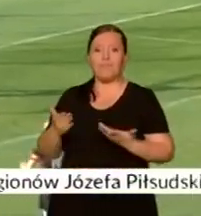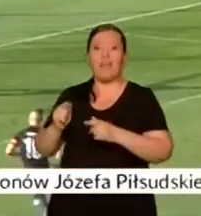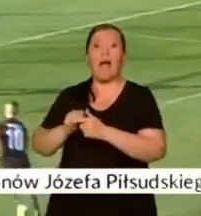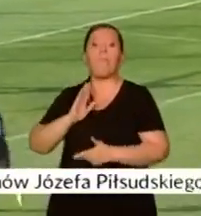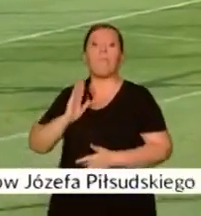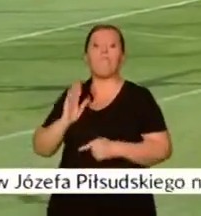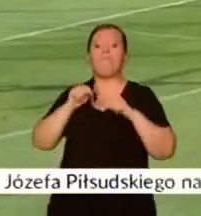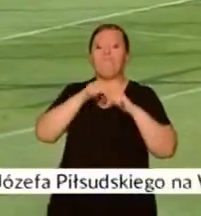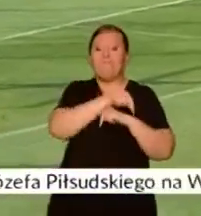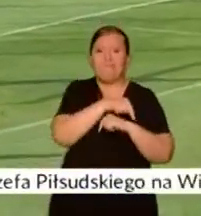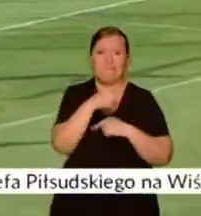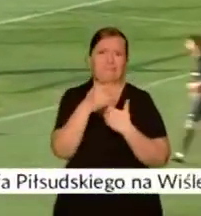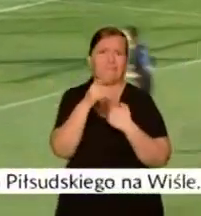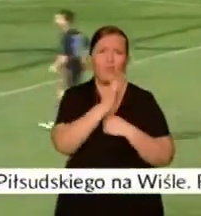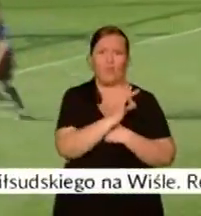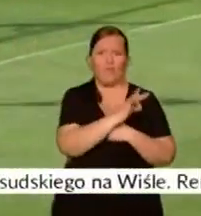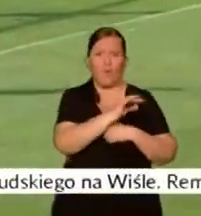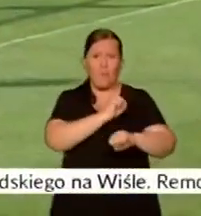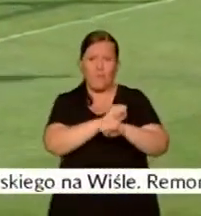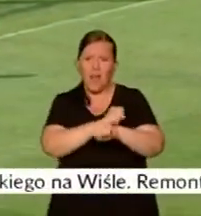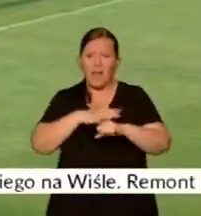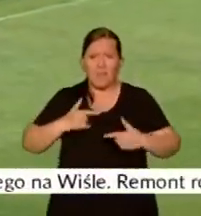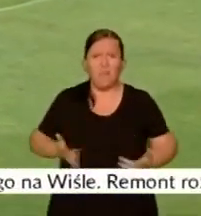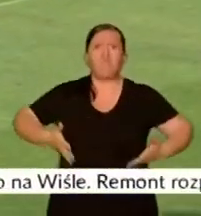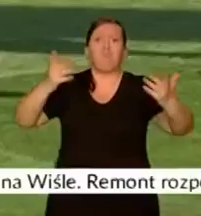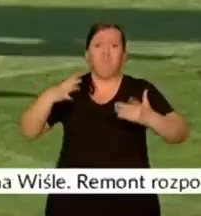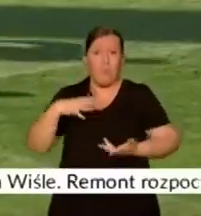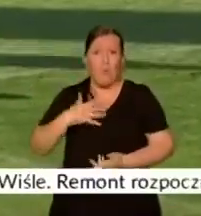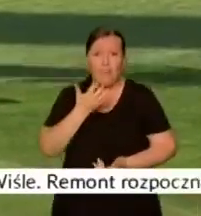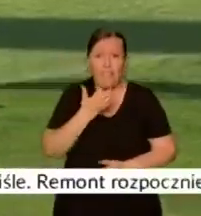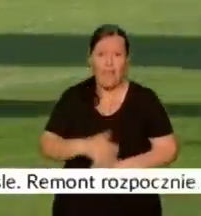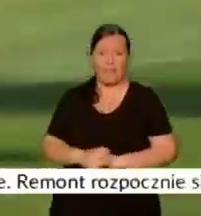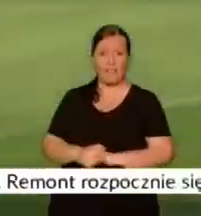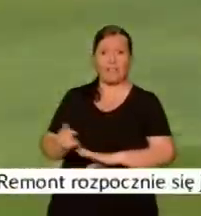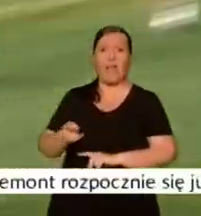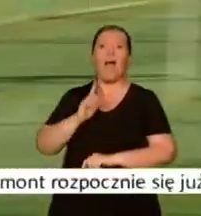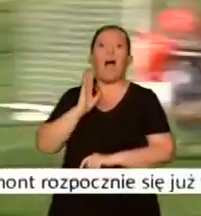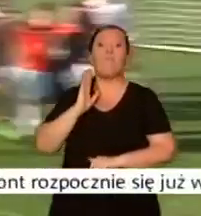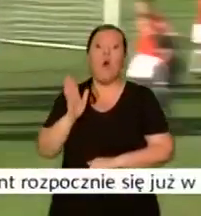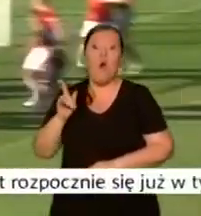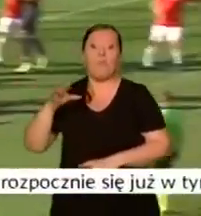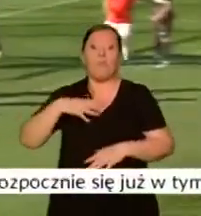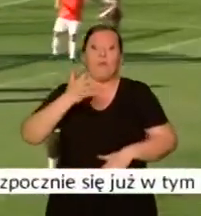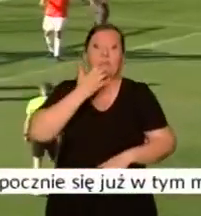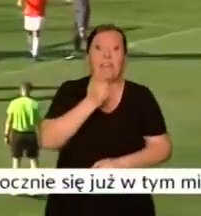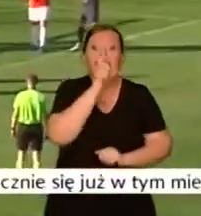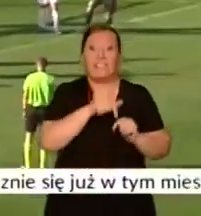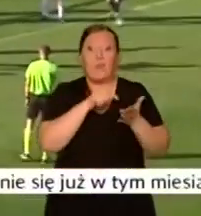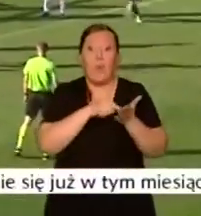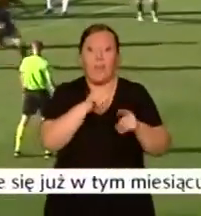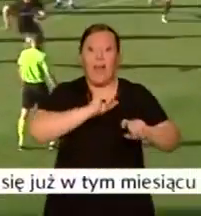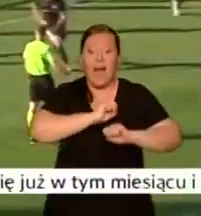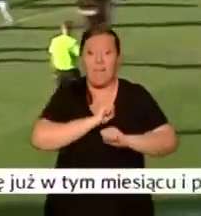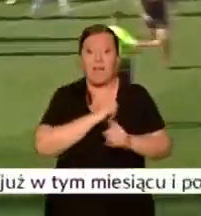miał w tej sytuacji uzasadnione pretensje do swoich kolegów. 120 sekund później to oni mogli mieć pretensje do niego, bo dał się